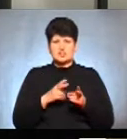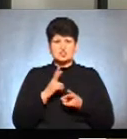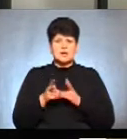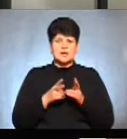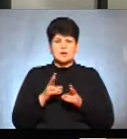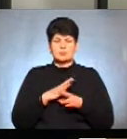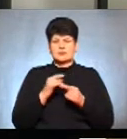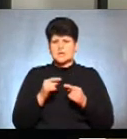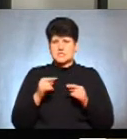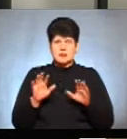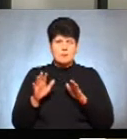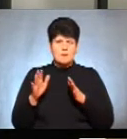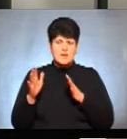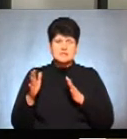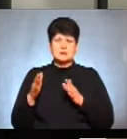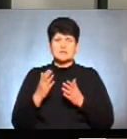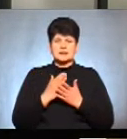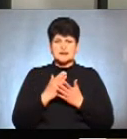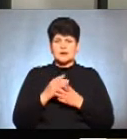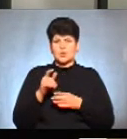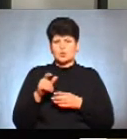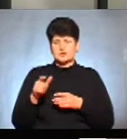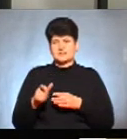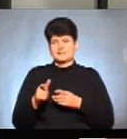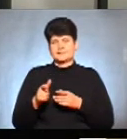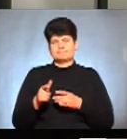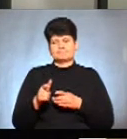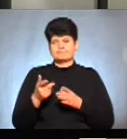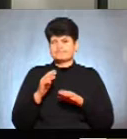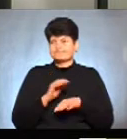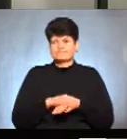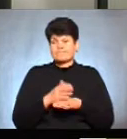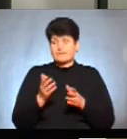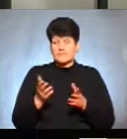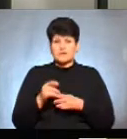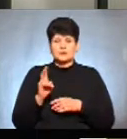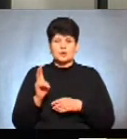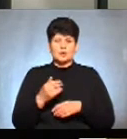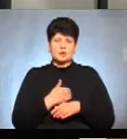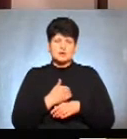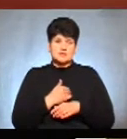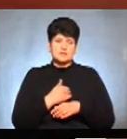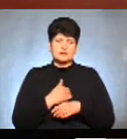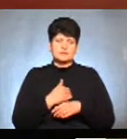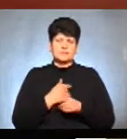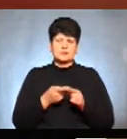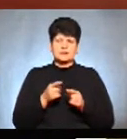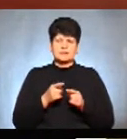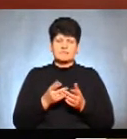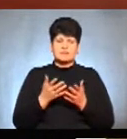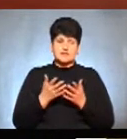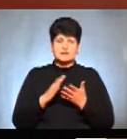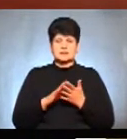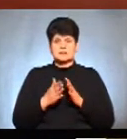моменти. Ну, знаєте, є все-таки людські фактори, я вважаю, тут більший, хто все-таки хотів, власне, з'ясувати